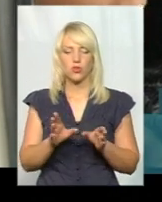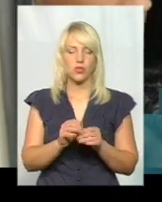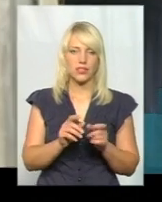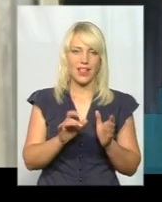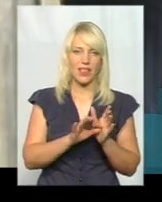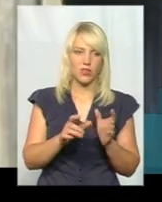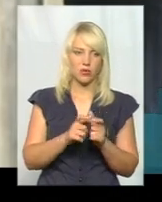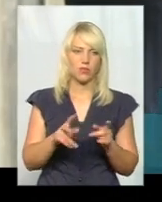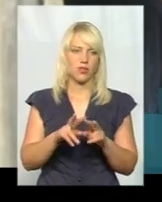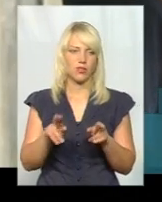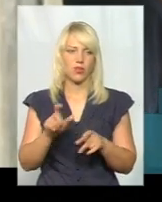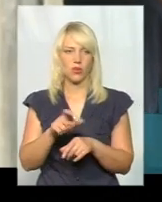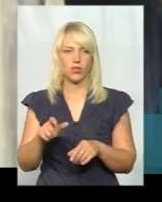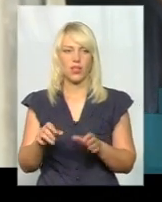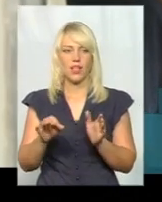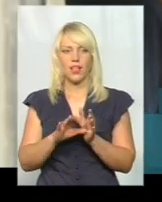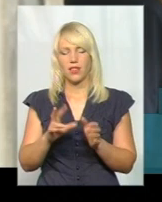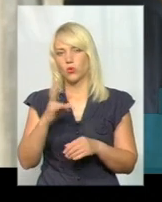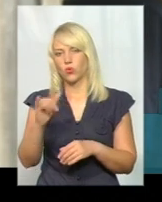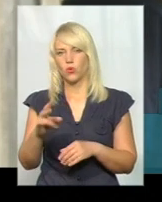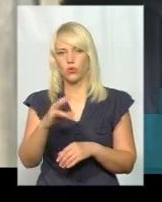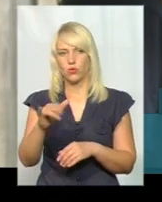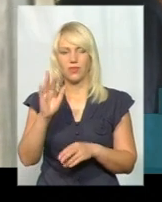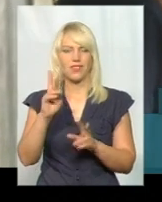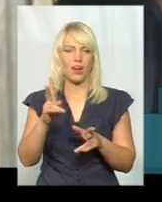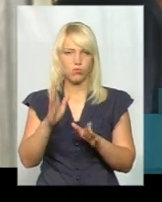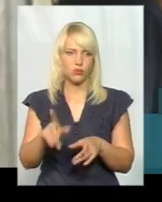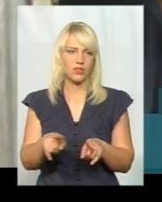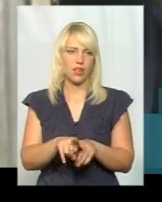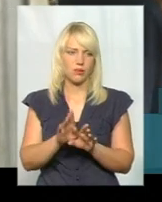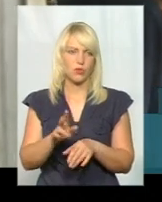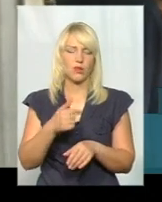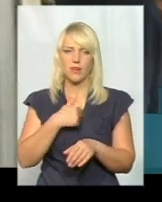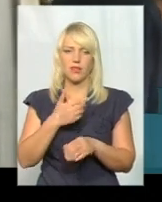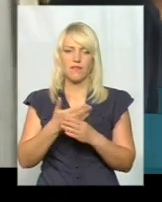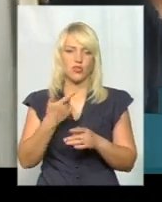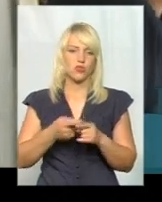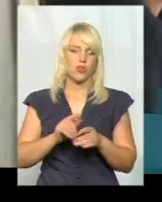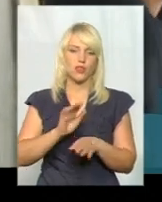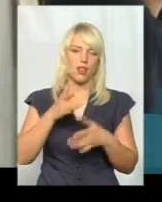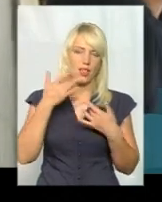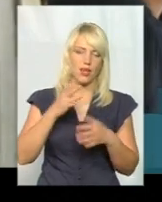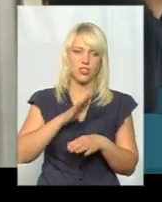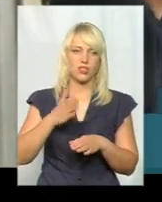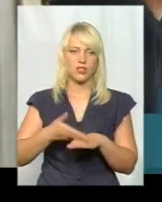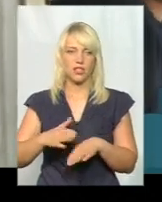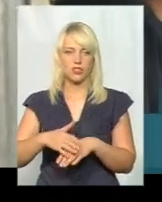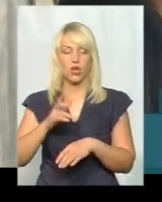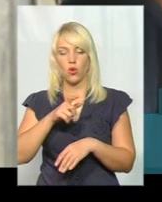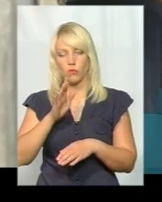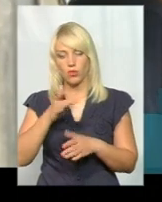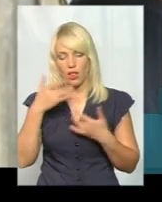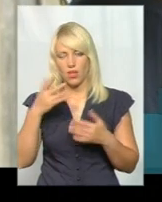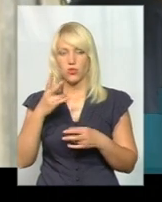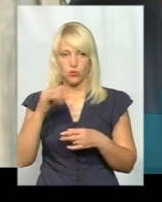самі ж люди були. Будуть електронні, будуть електронні. Як ведуть, так буде. Мені від цього не легше, не тяжче. Буде людям краще, буде легше,